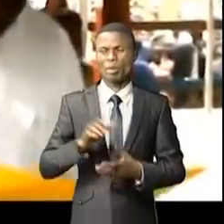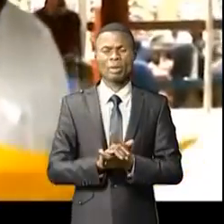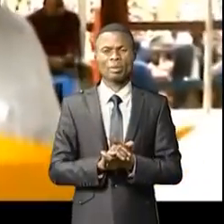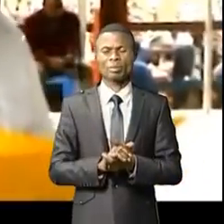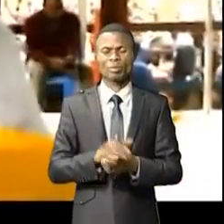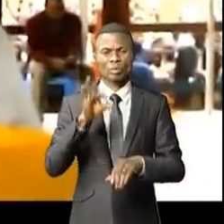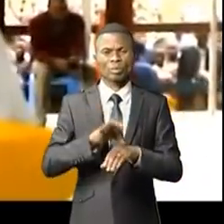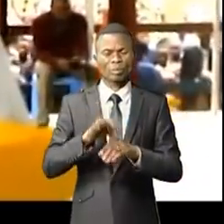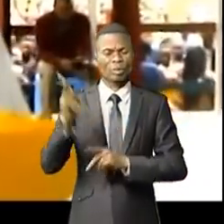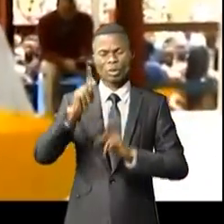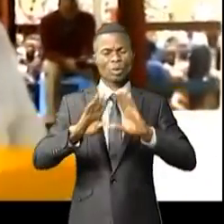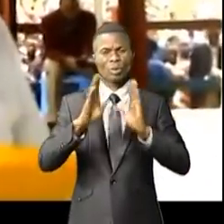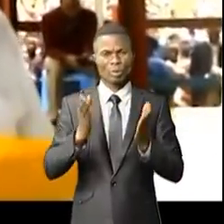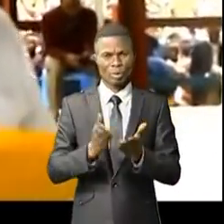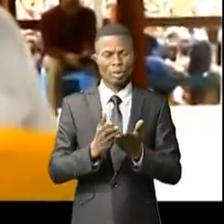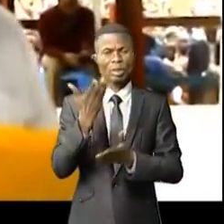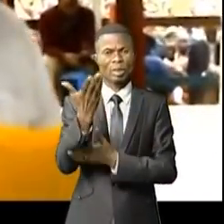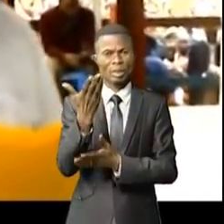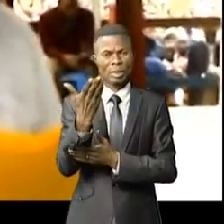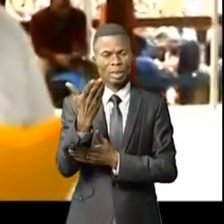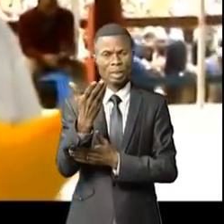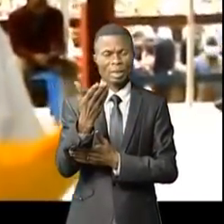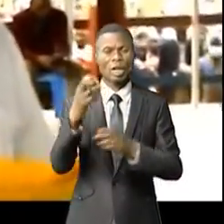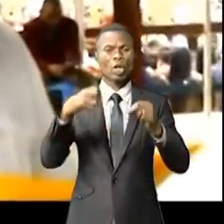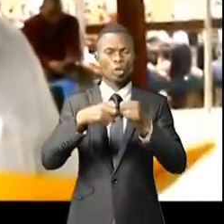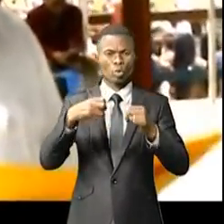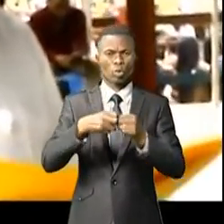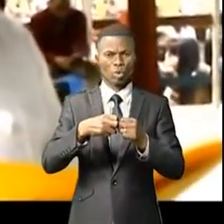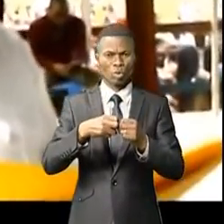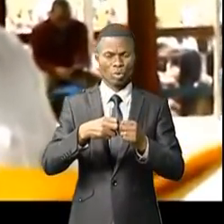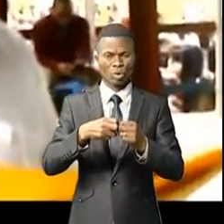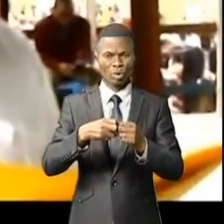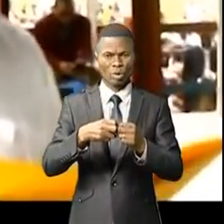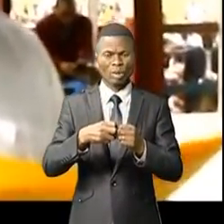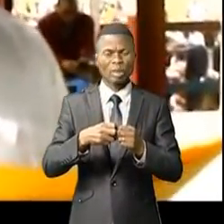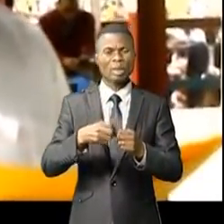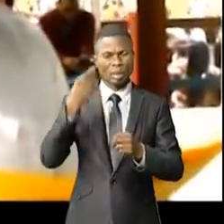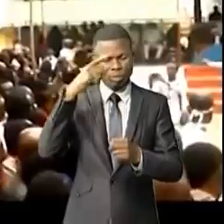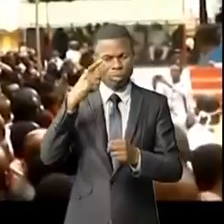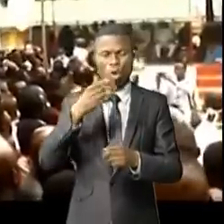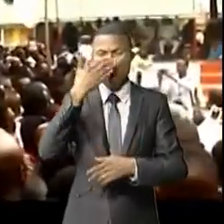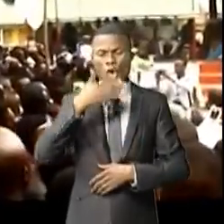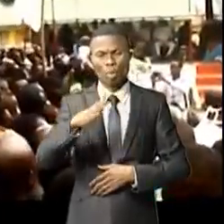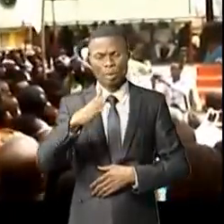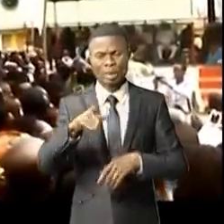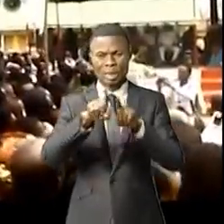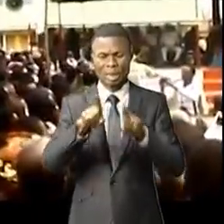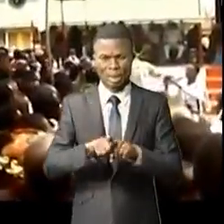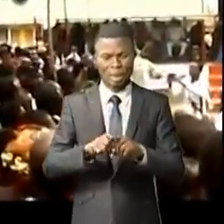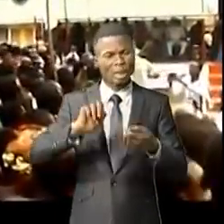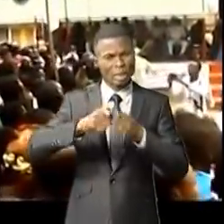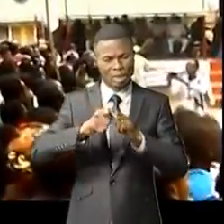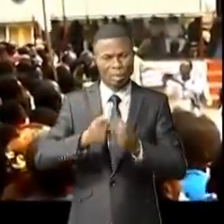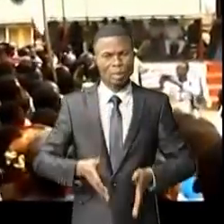Occasion pour la population de solliciter l'éclairage public, subvention de leur centre de santé et faire l'entretien